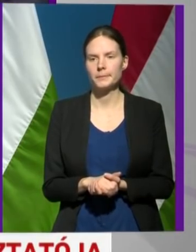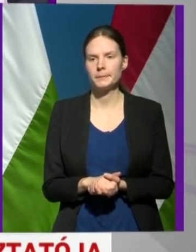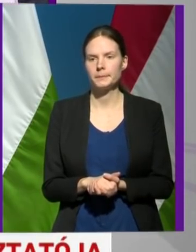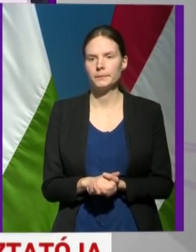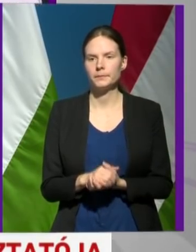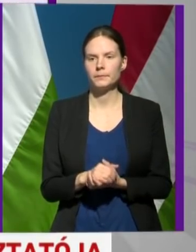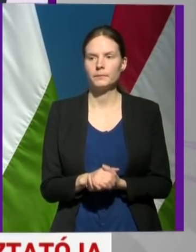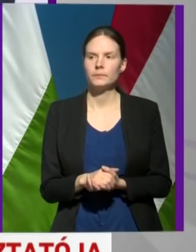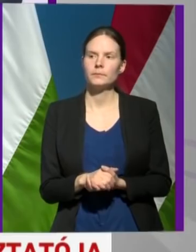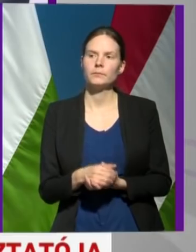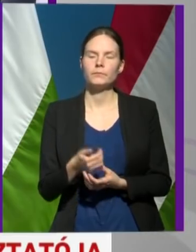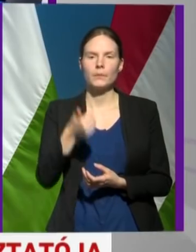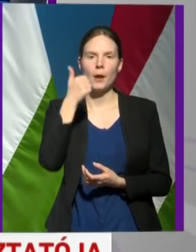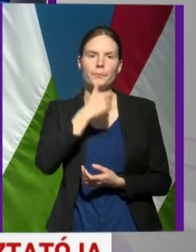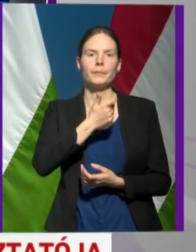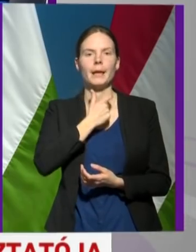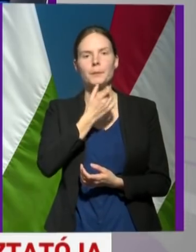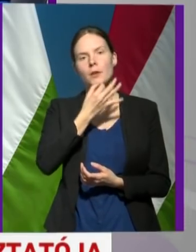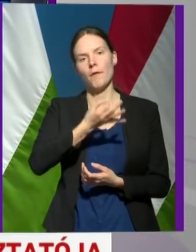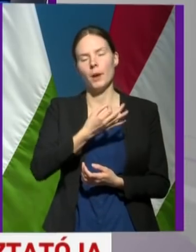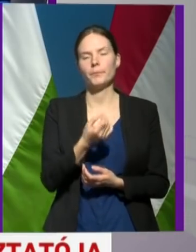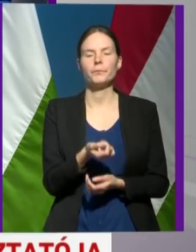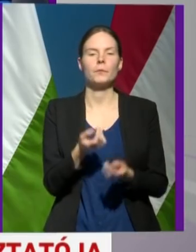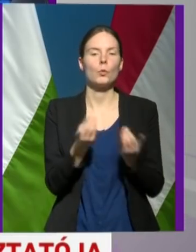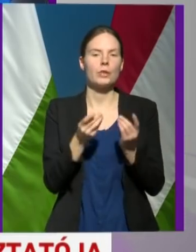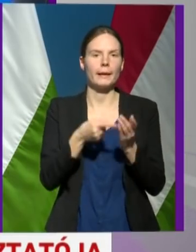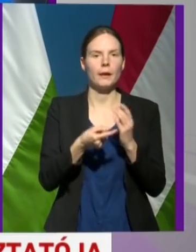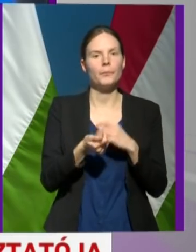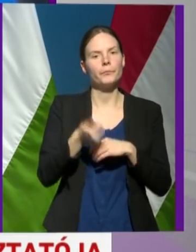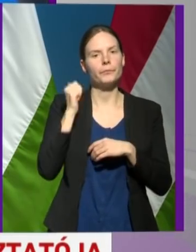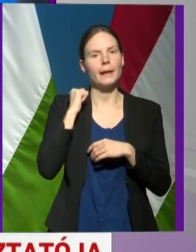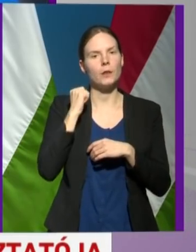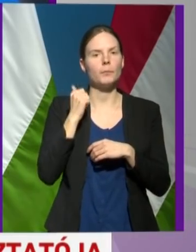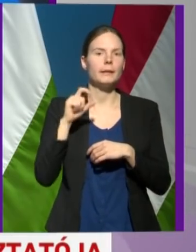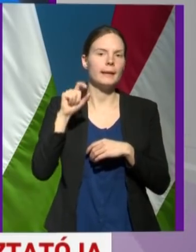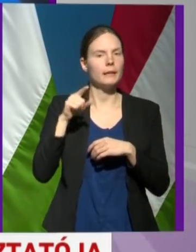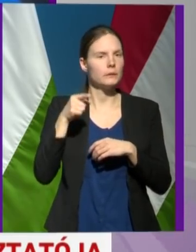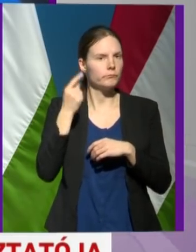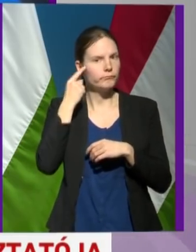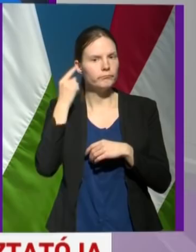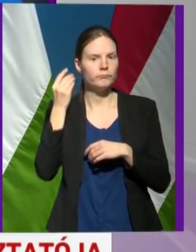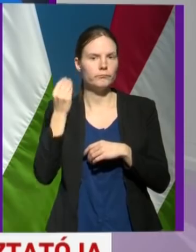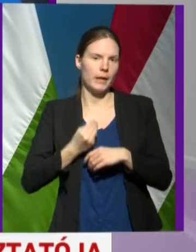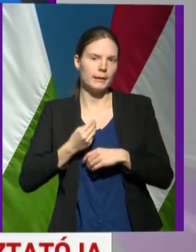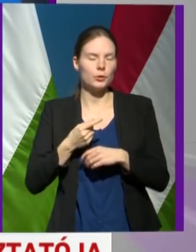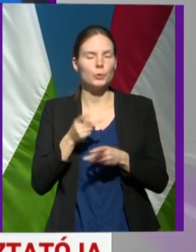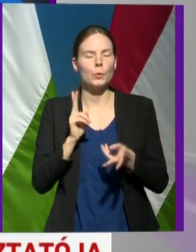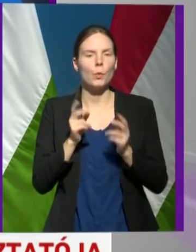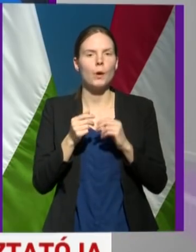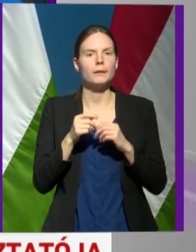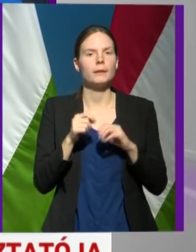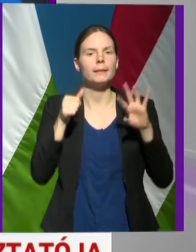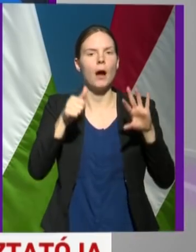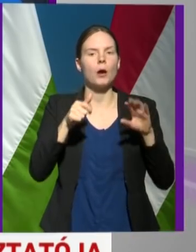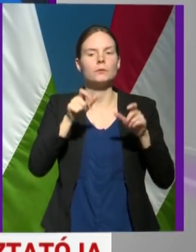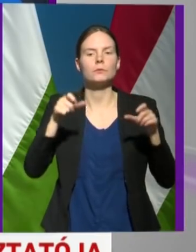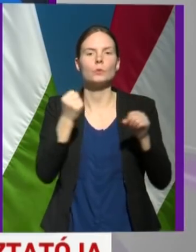Danú, Anna vagyok a Népszava újságírója, és a Népszava már tegnap dél körül értesült alól, 16 dolgozót valamilyen módon karanténba helyeztek a Szent László